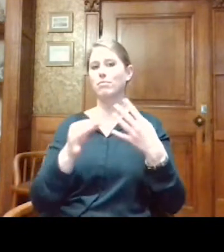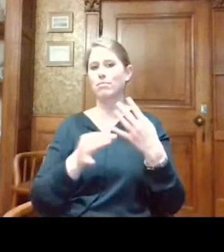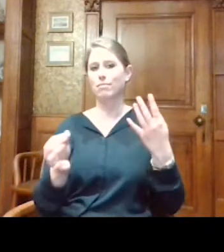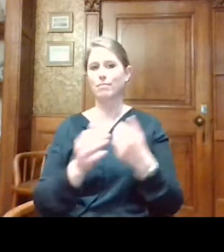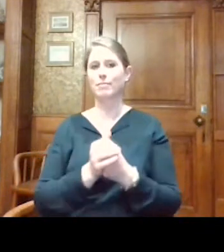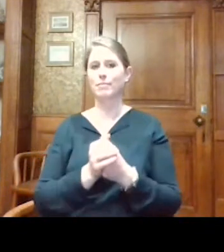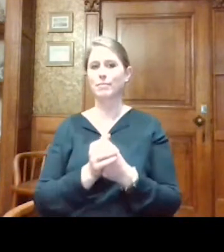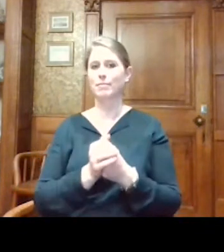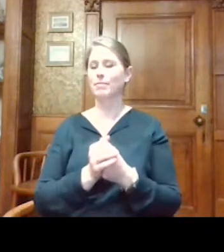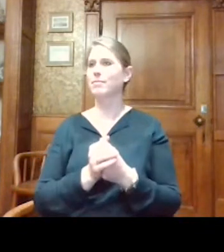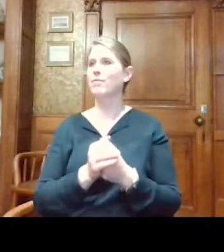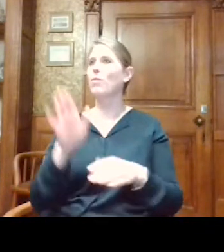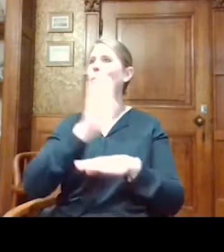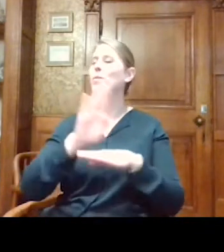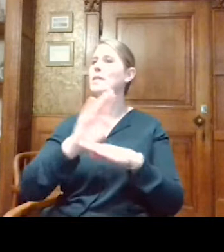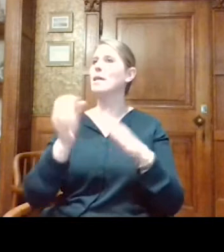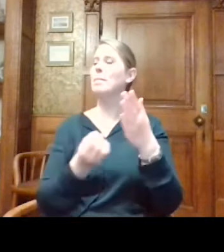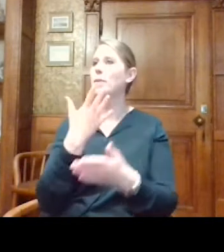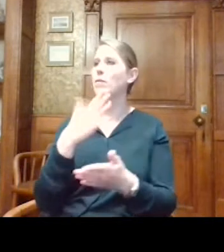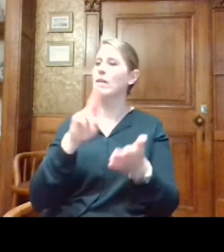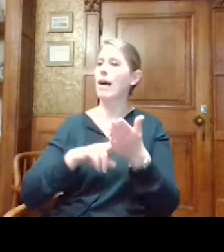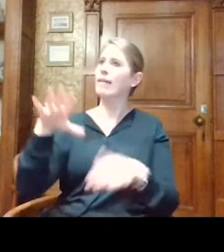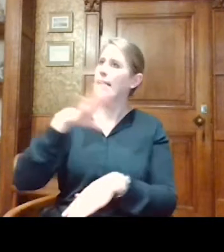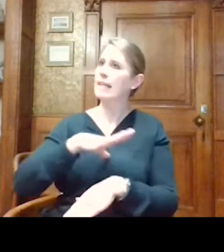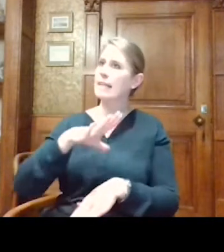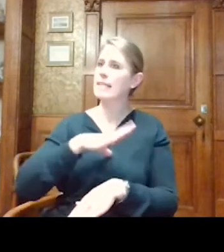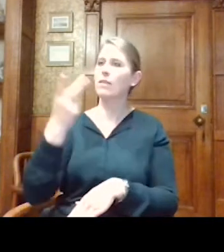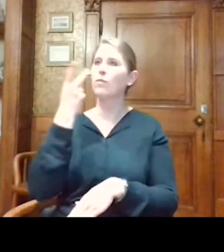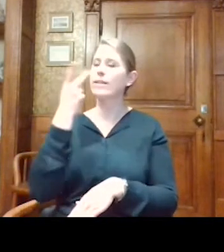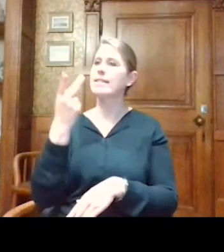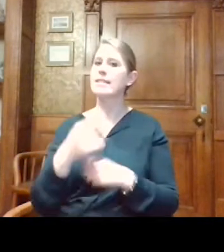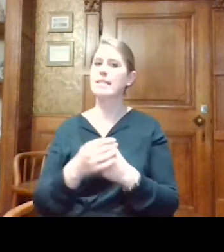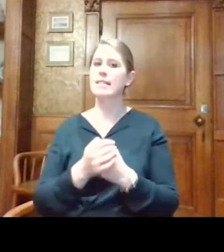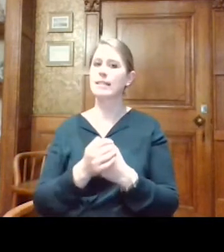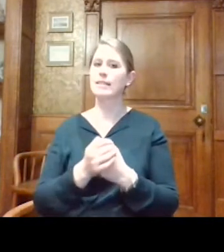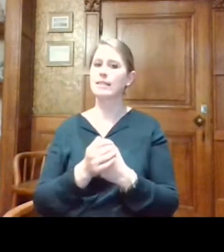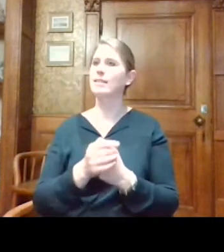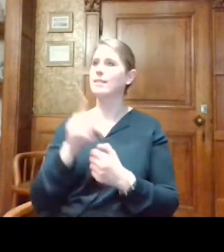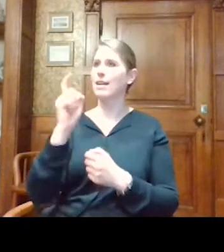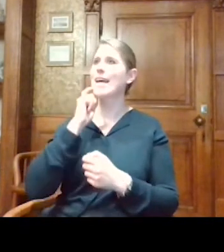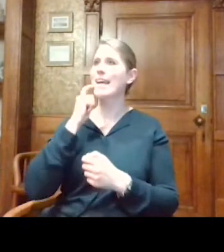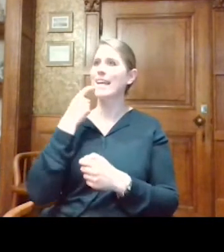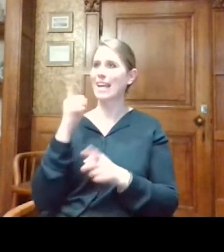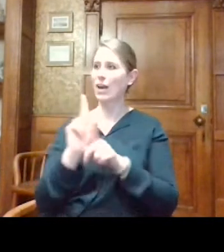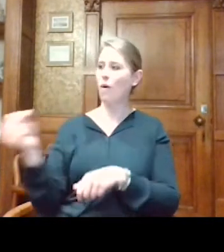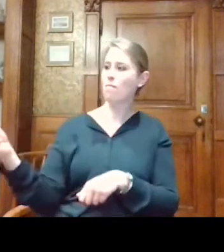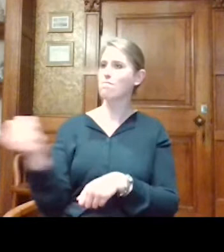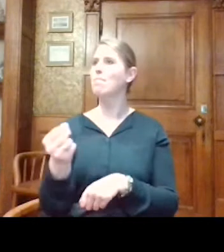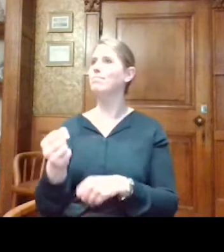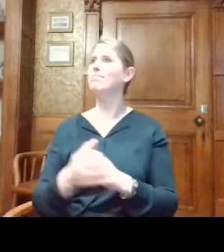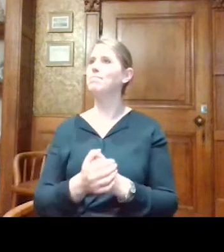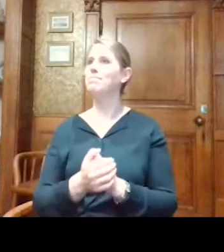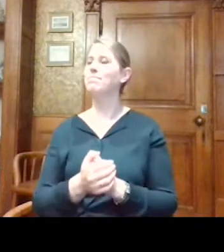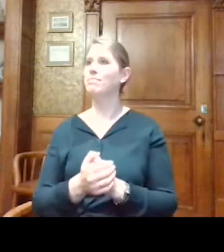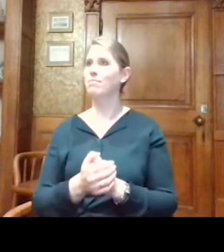museum. Dus het was ook heel boeiend om te zien dat je meer Gerrit's erbij betrekt. Dat